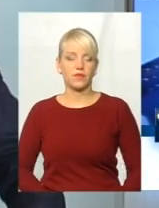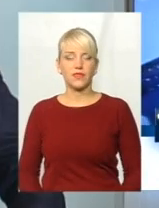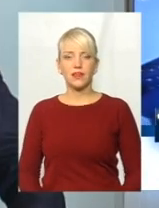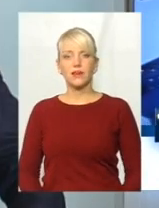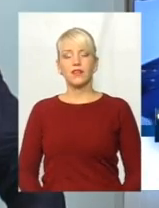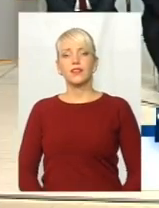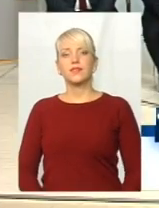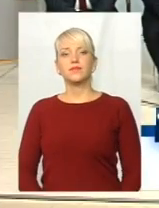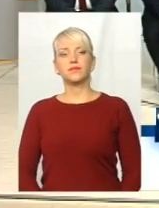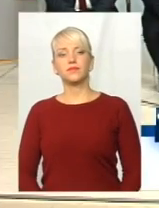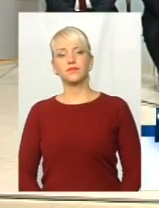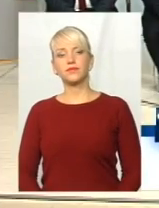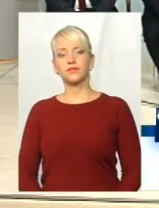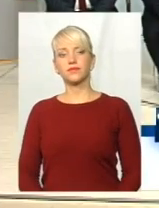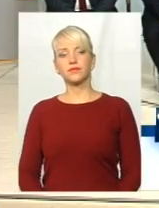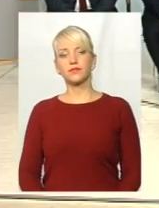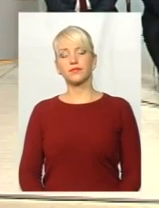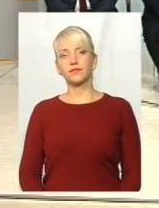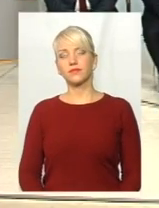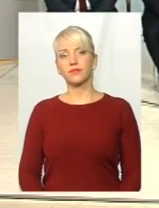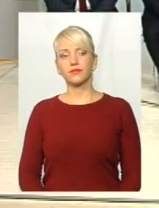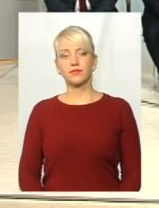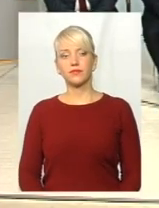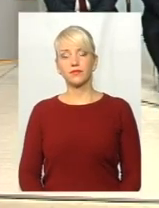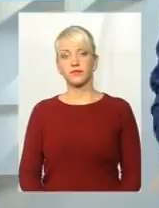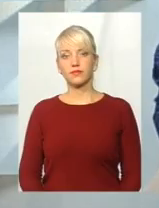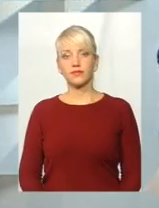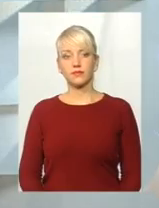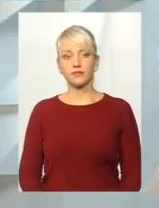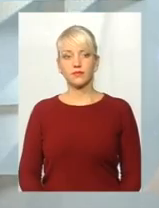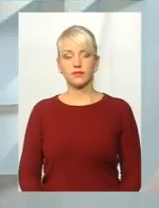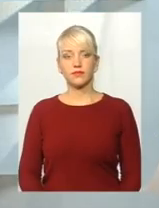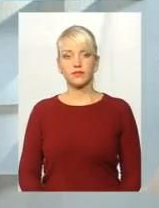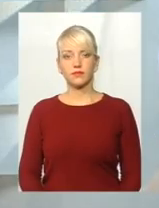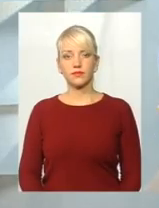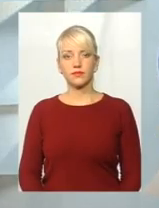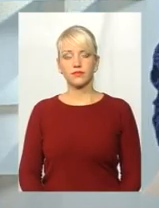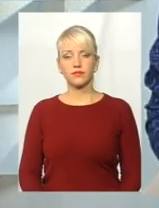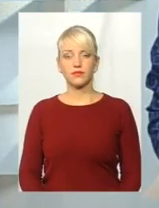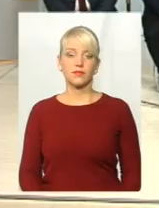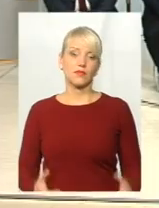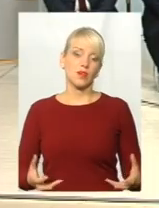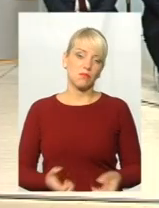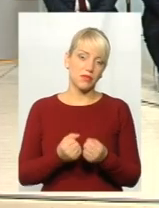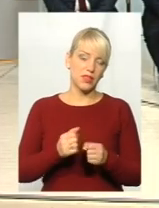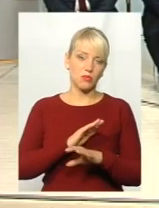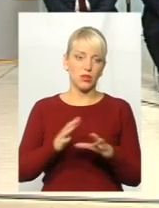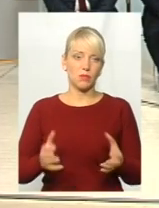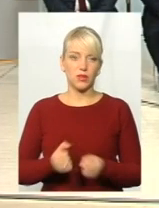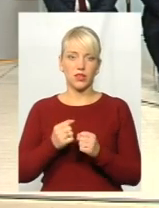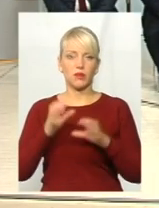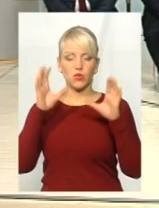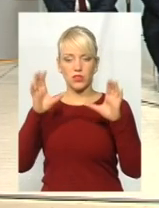Паніло. Що ви можете сказати? Власне коротко, не так багато часу, і все-таки я би хотіла запитати питання. підтримую порушення